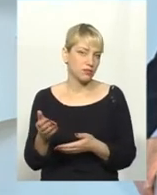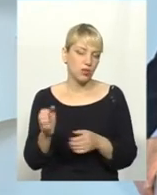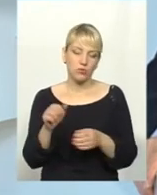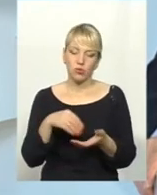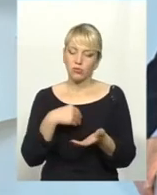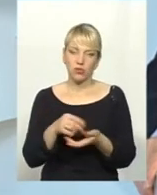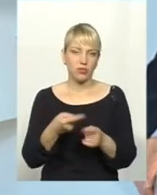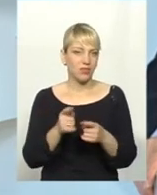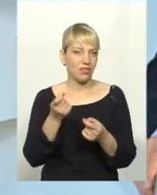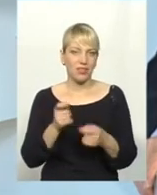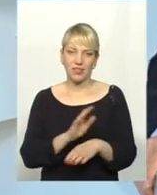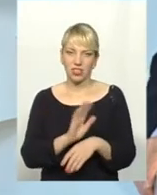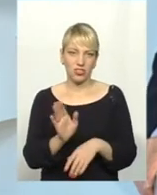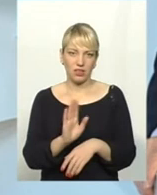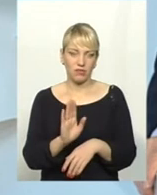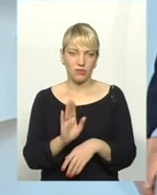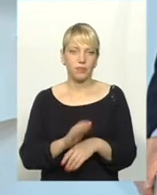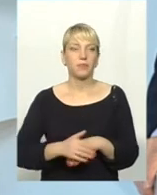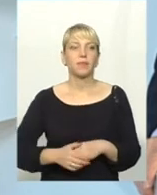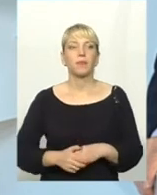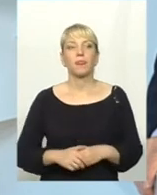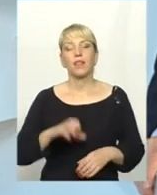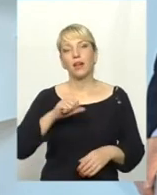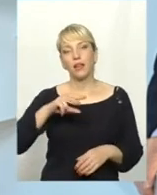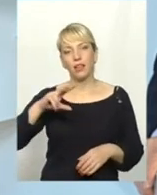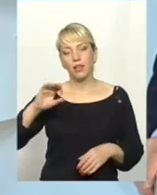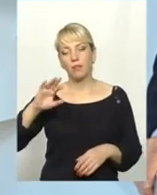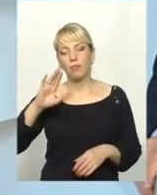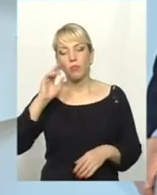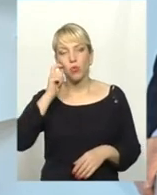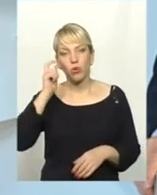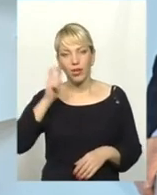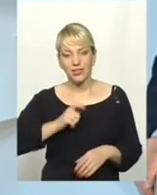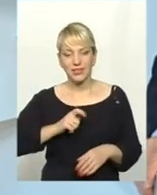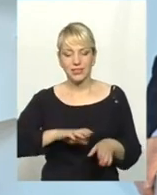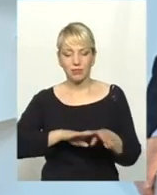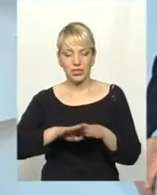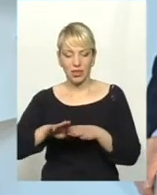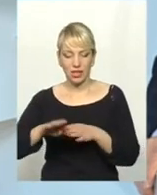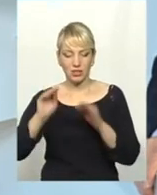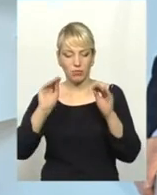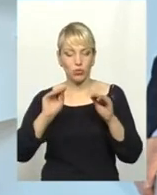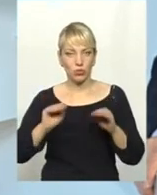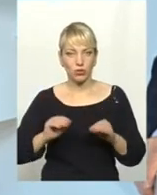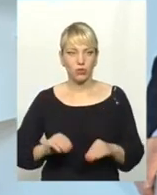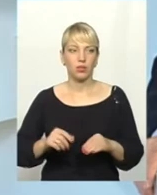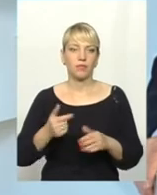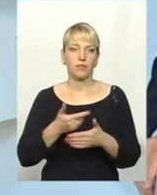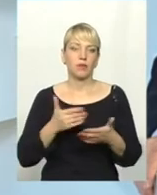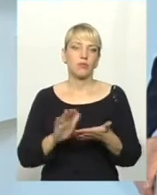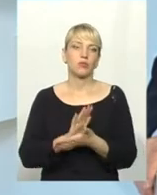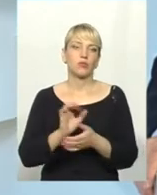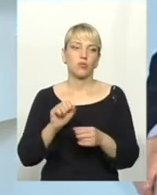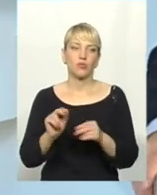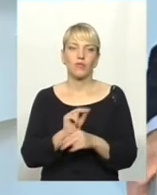не дешеві і все. Але по українським стандартним протоколам ми безкоштовно можемо